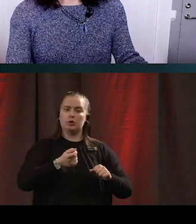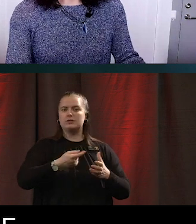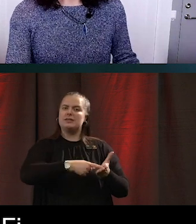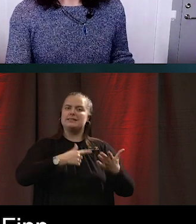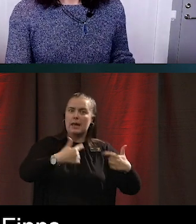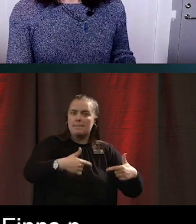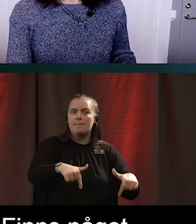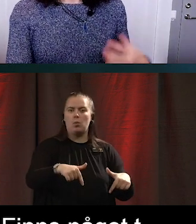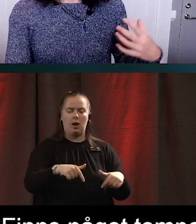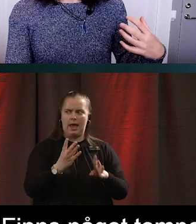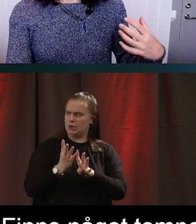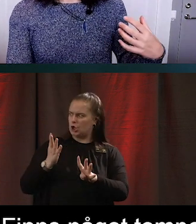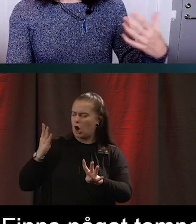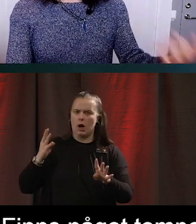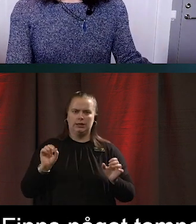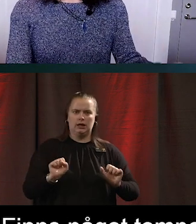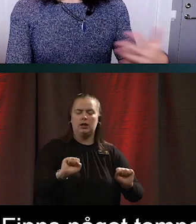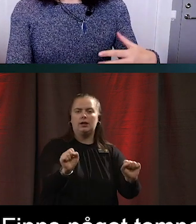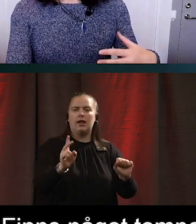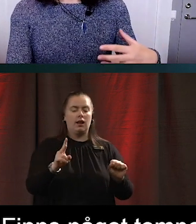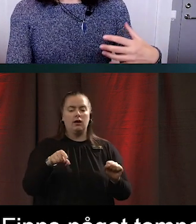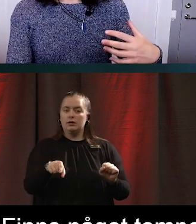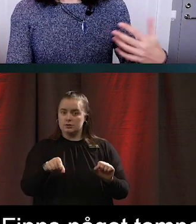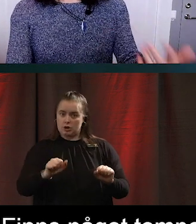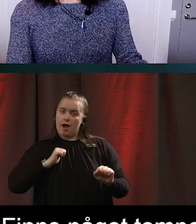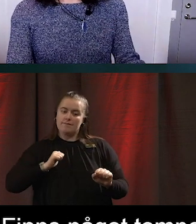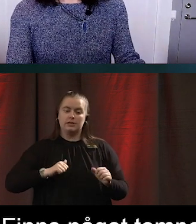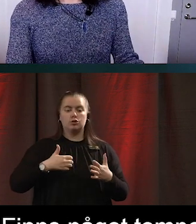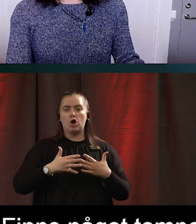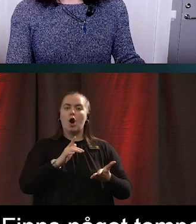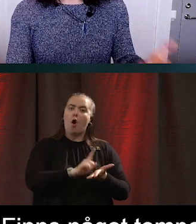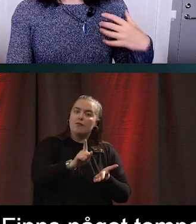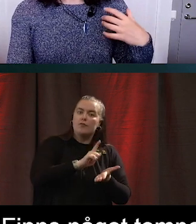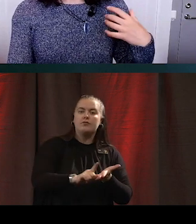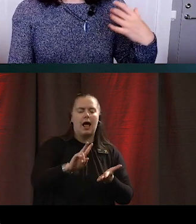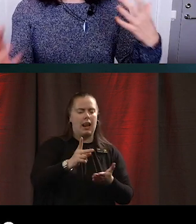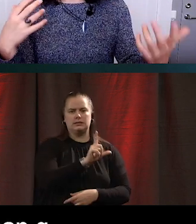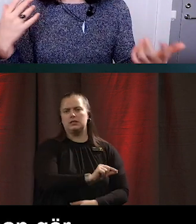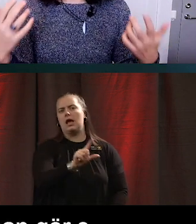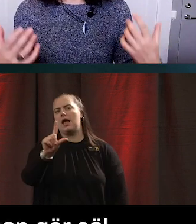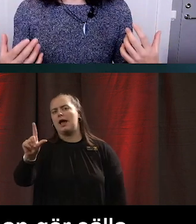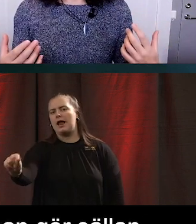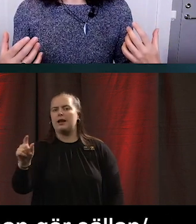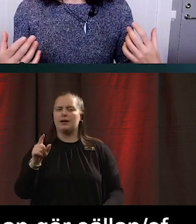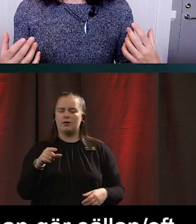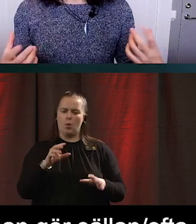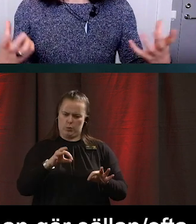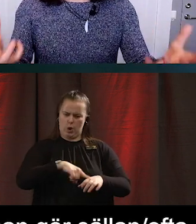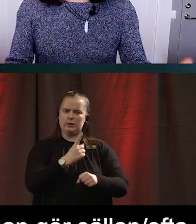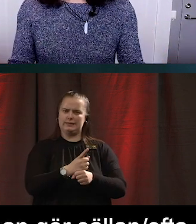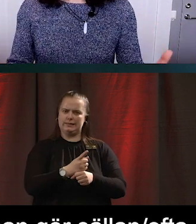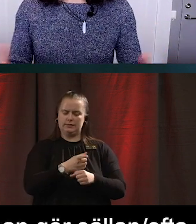Är det någon stress? Är det någonting man gör sällan eller ofta? Och hur länge i taget? Det här kan vara bra att fundera på